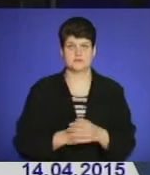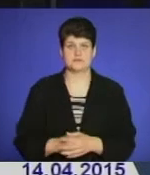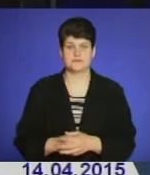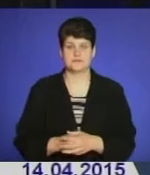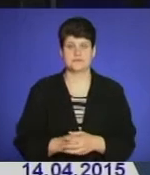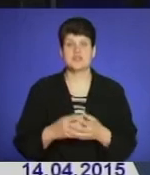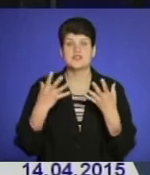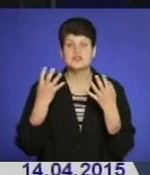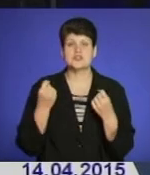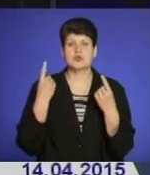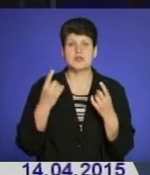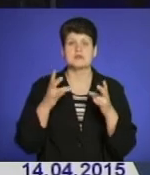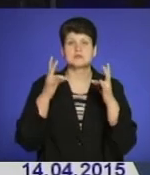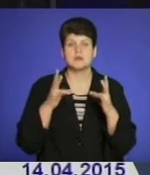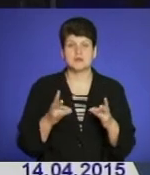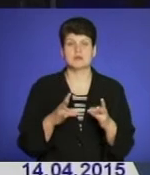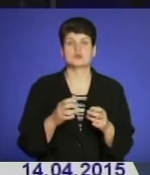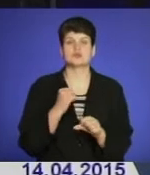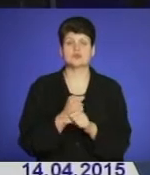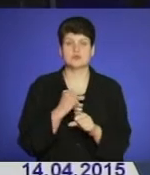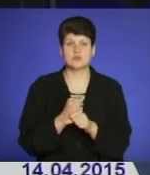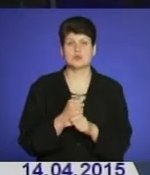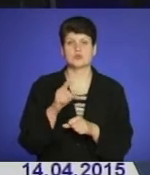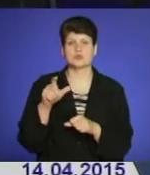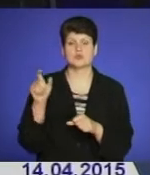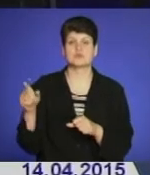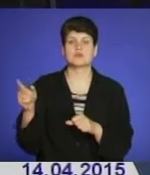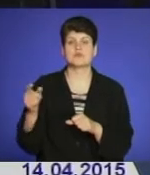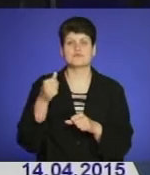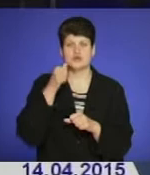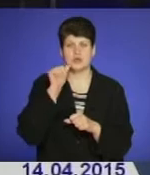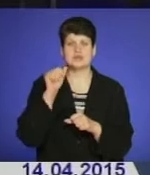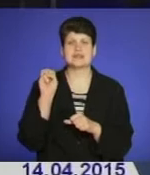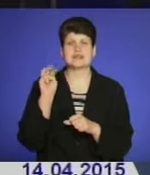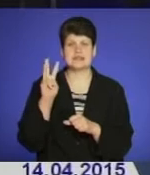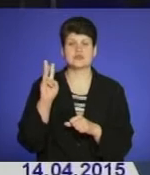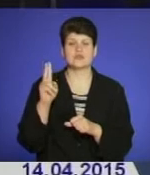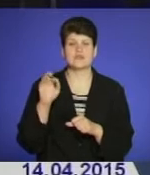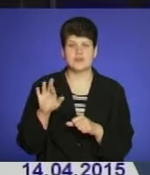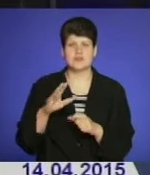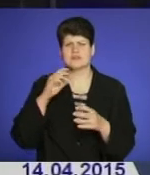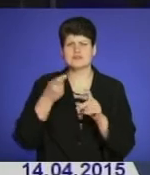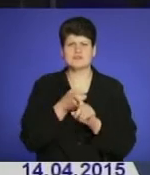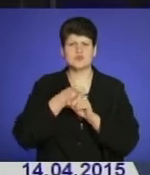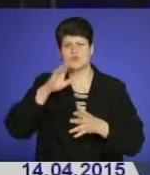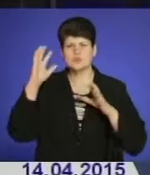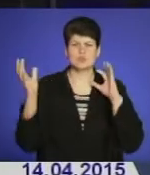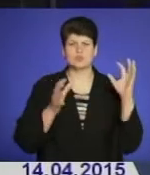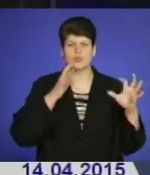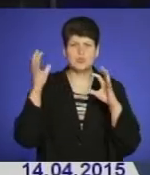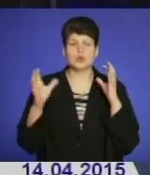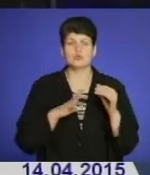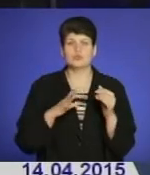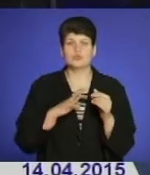Іще одна стихія завдала шкоди не тільки жителям Тернопільщини. Учора, 13 квітня, внаслідок бурі було знеструмлено